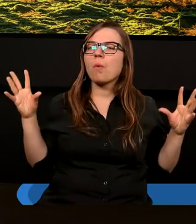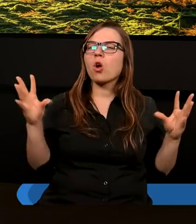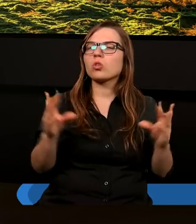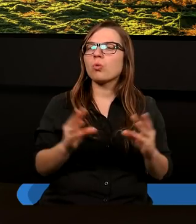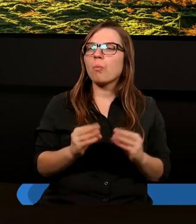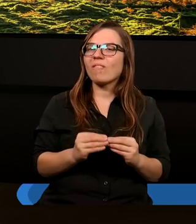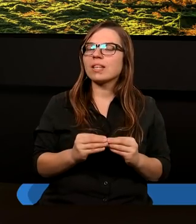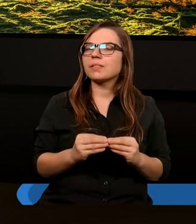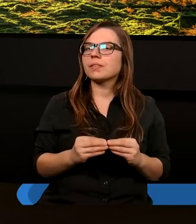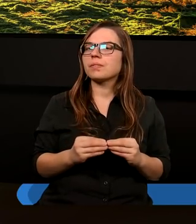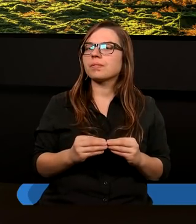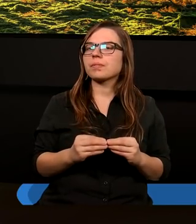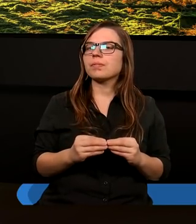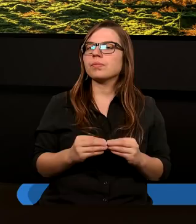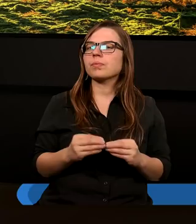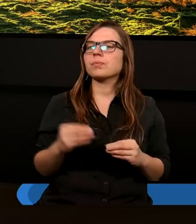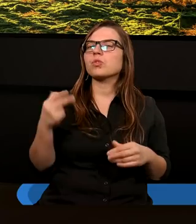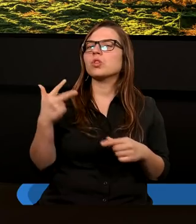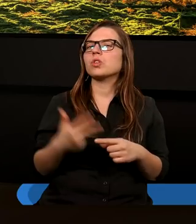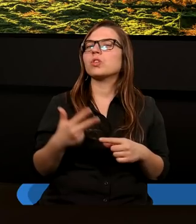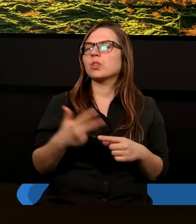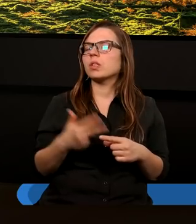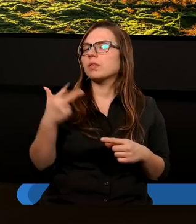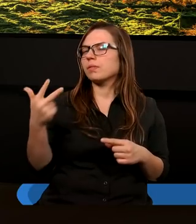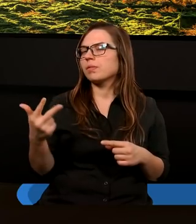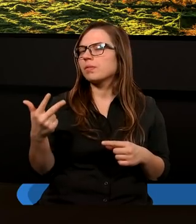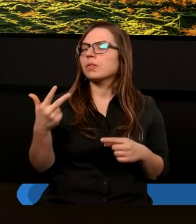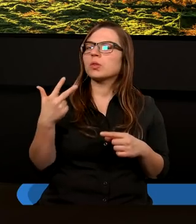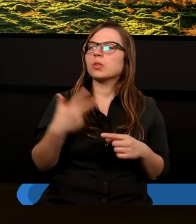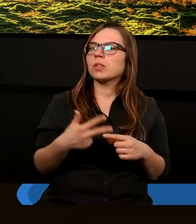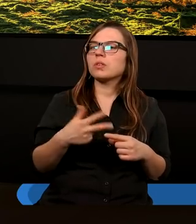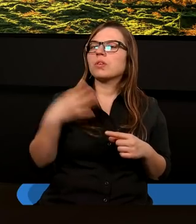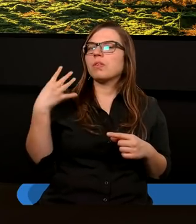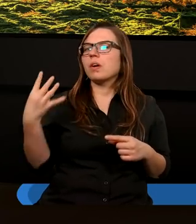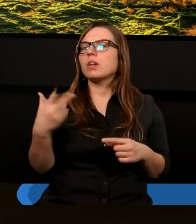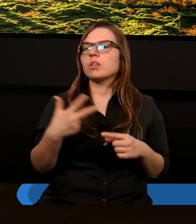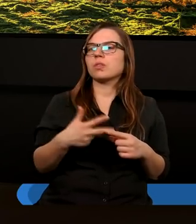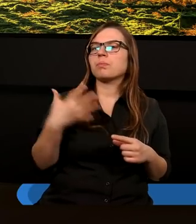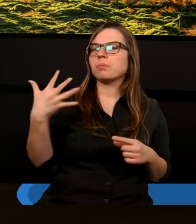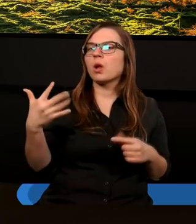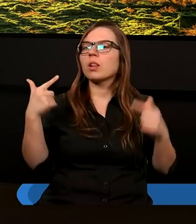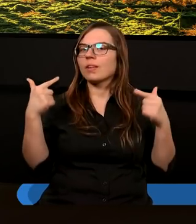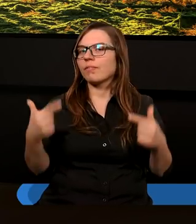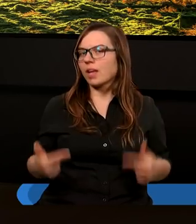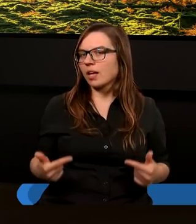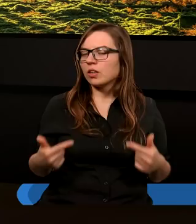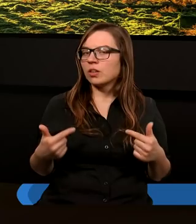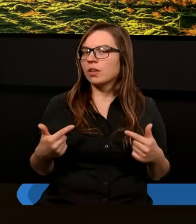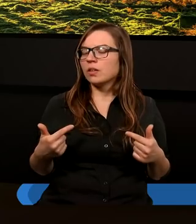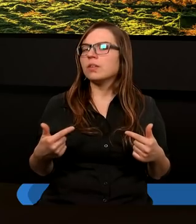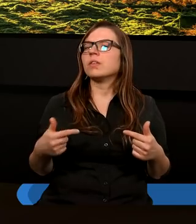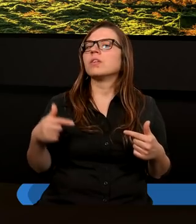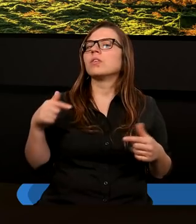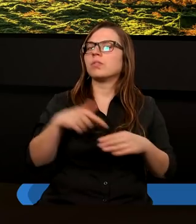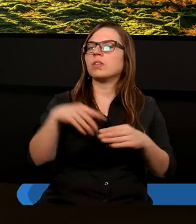że 33, 34 i 5 wiersz. I tutaj